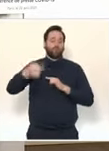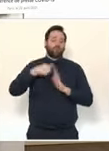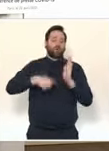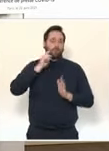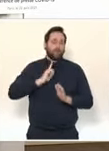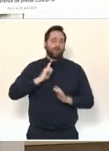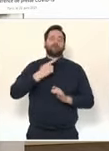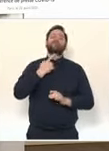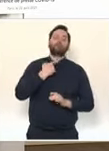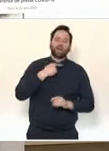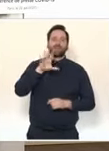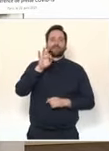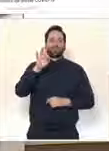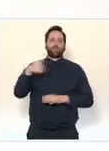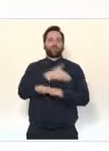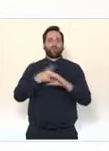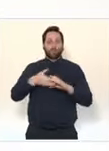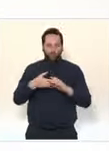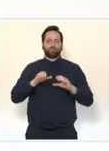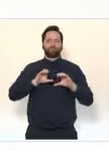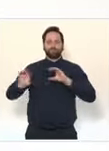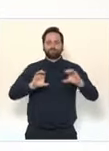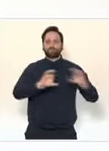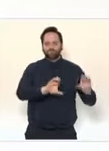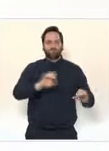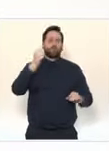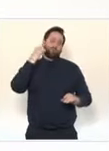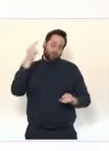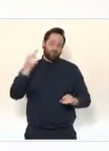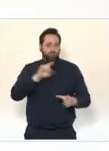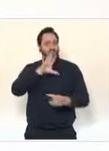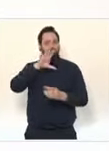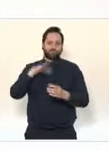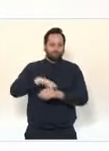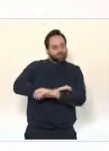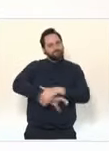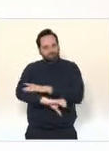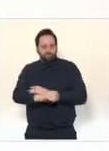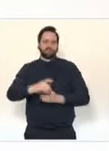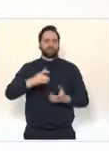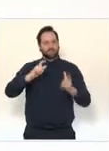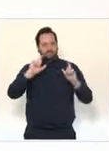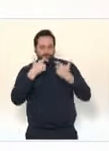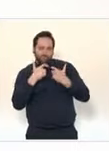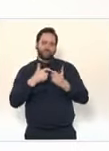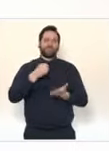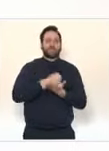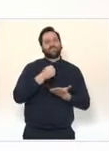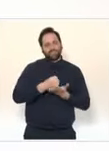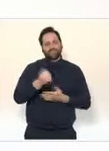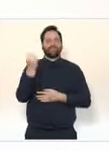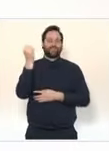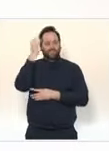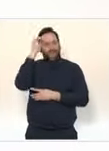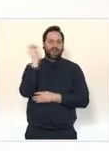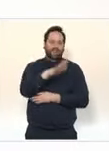testée, alertée, protégée. C'est évidemment un élément clé pour arriver à tout simplement